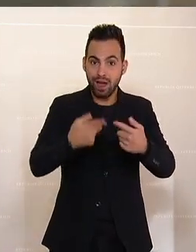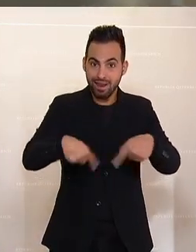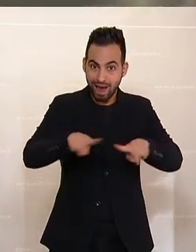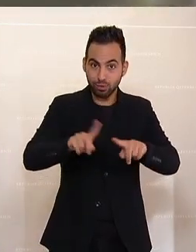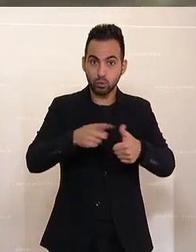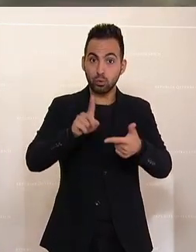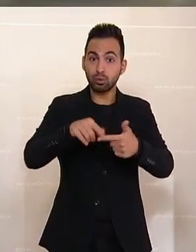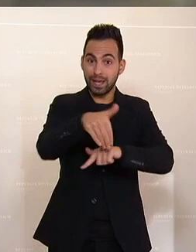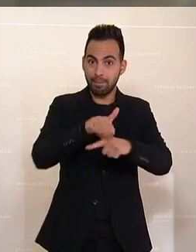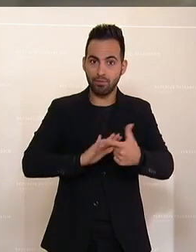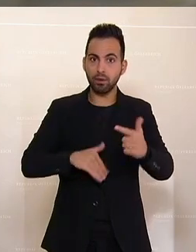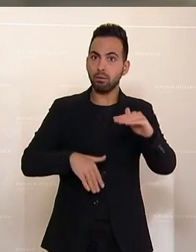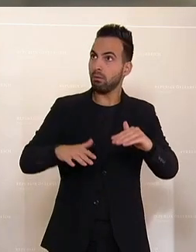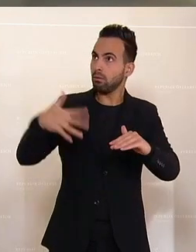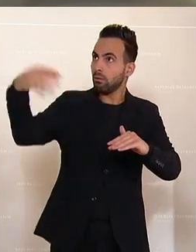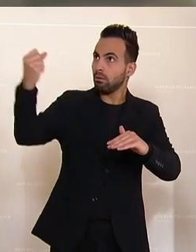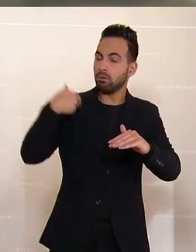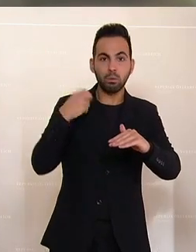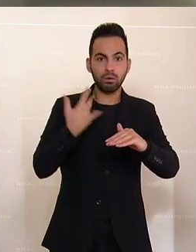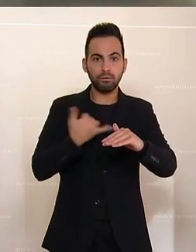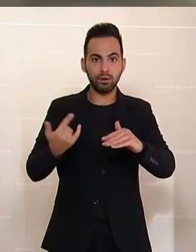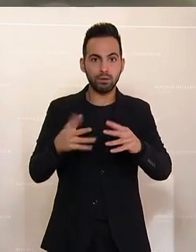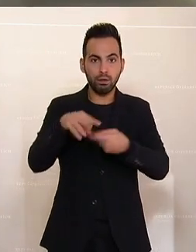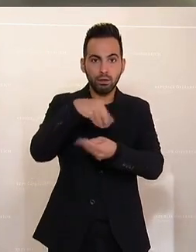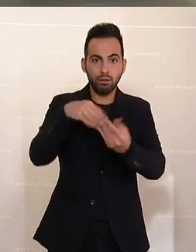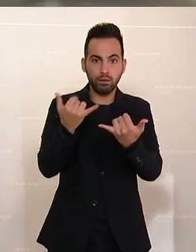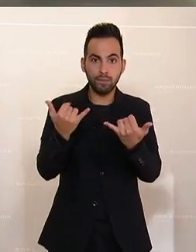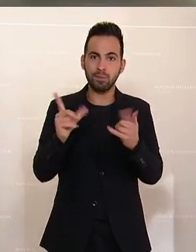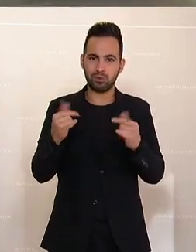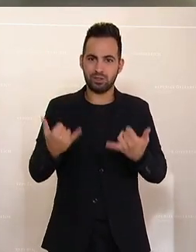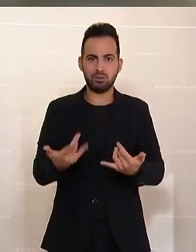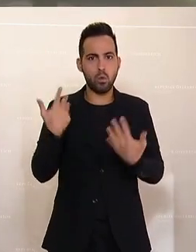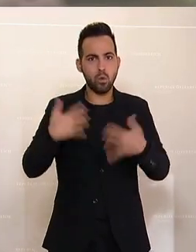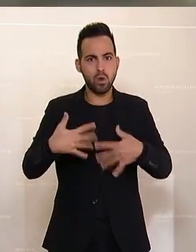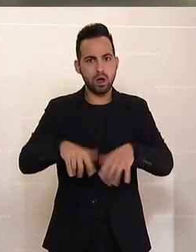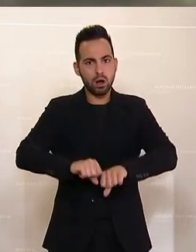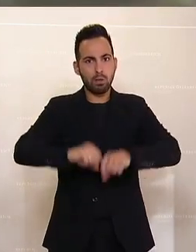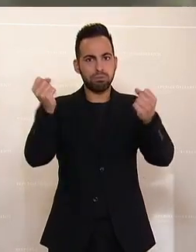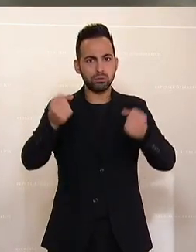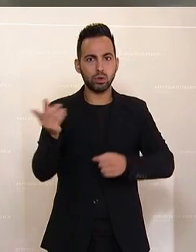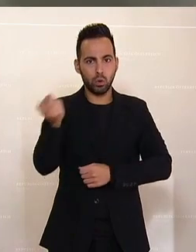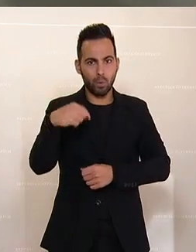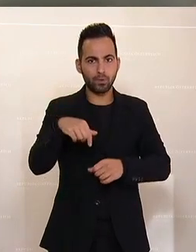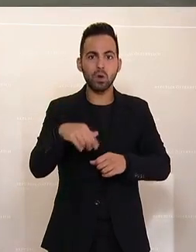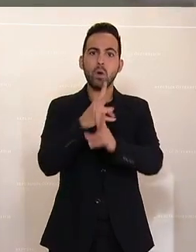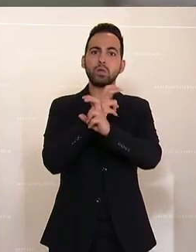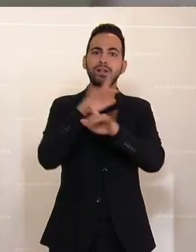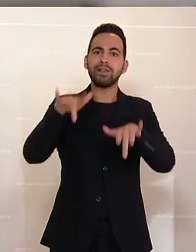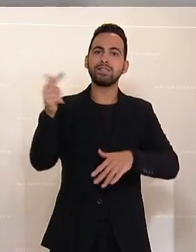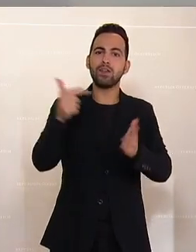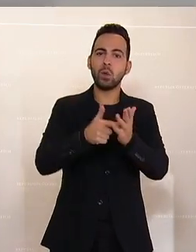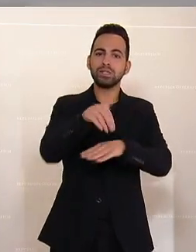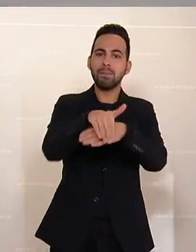Länder und das sind die Gemeinden. Und das ist nicht nur ein zusätzlicher Schlag für alle österreichischen 2000 Gemeinden,